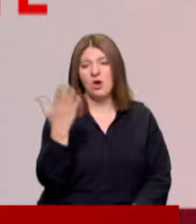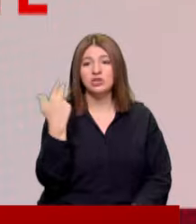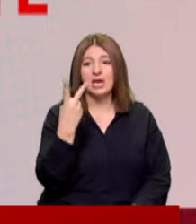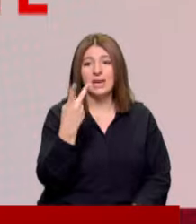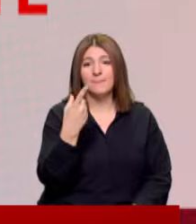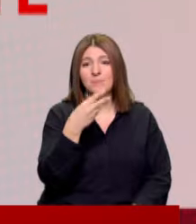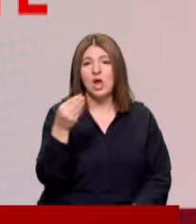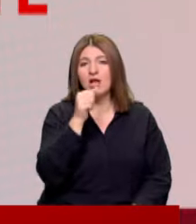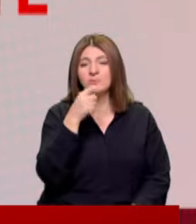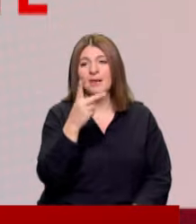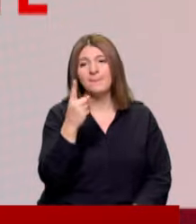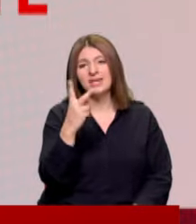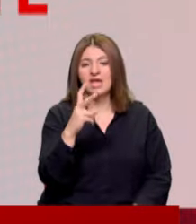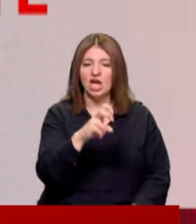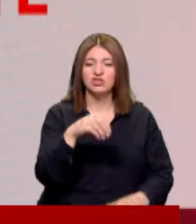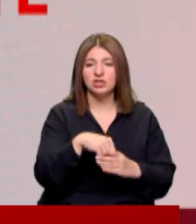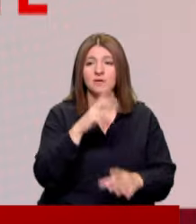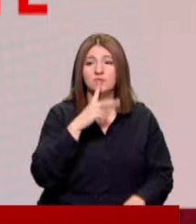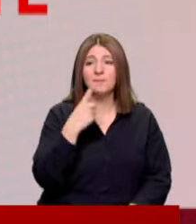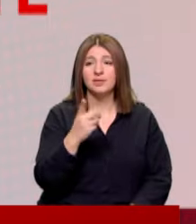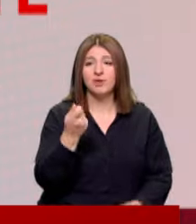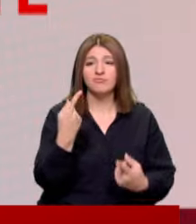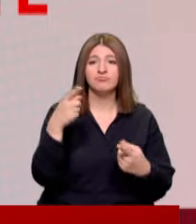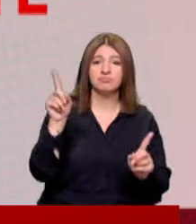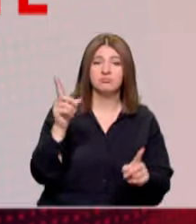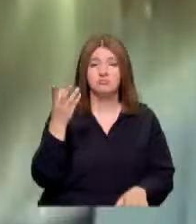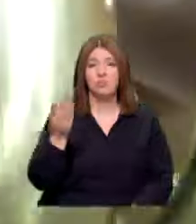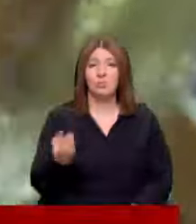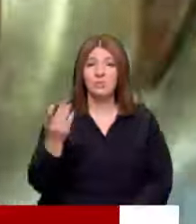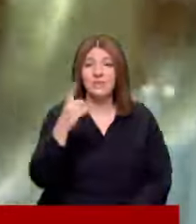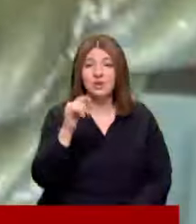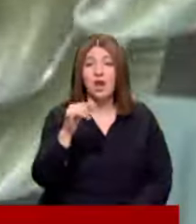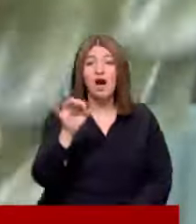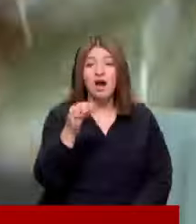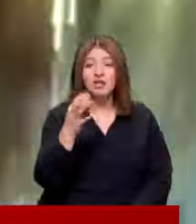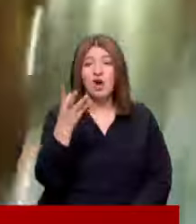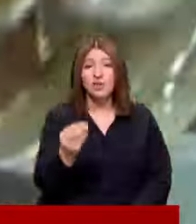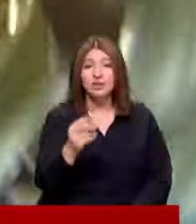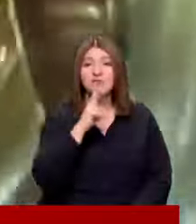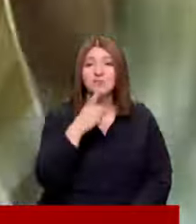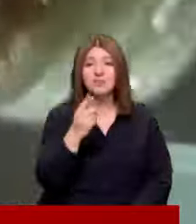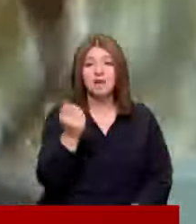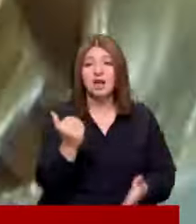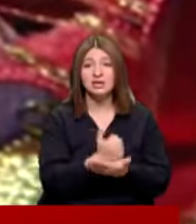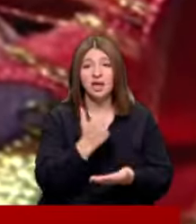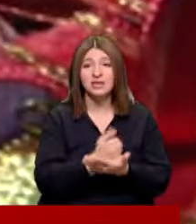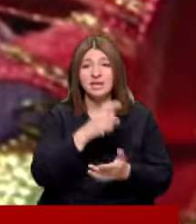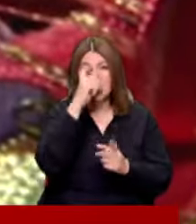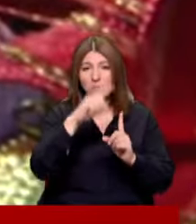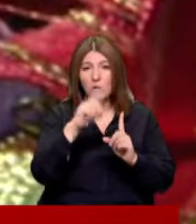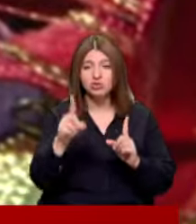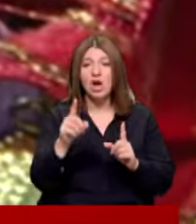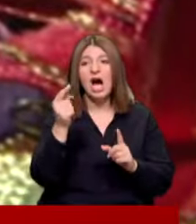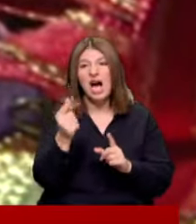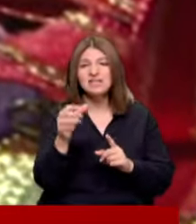milyon 600 bin liraya Yani 1-2 ay zarfında 200 bin lira gibi bir kere elde etmiş oldular 1 kilo altını olan 200 bin lira kazandı yaz boyunca